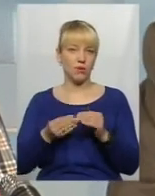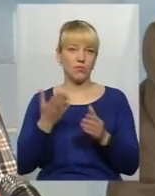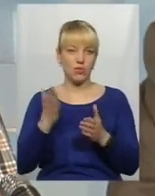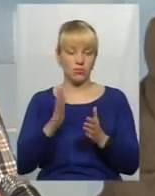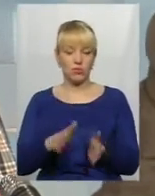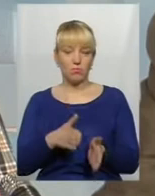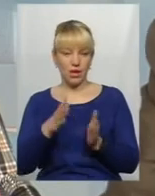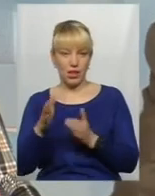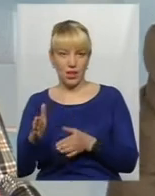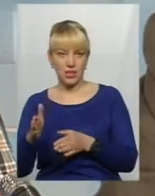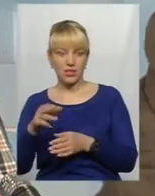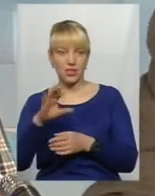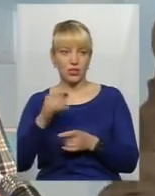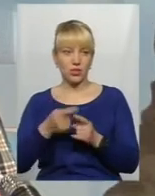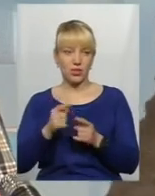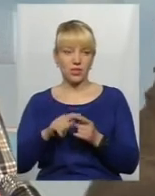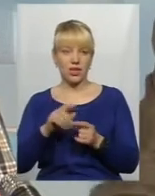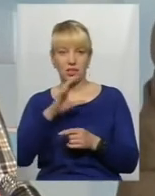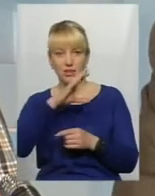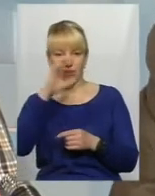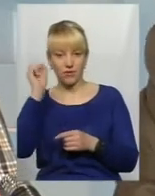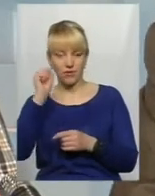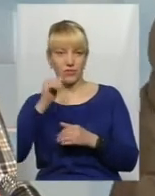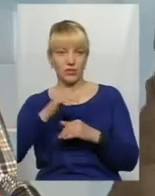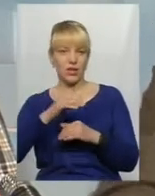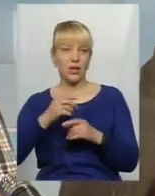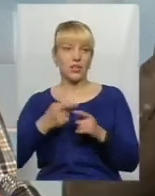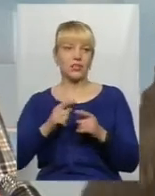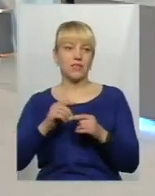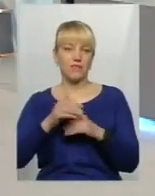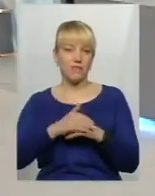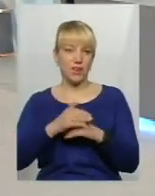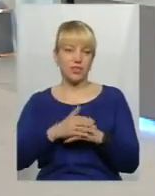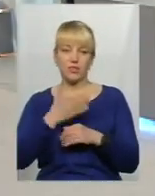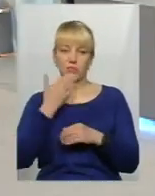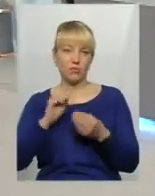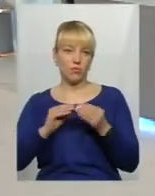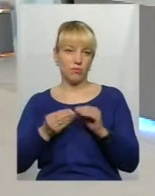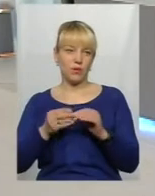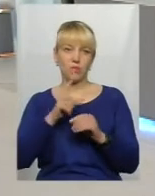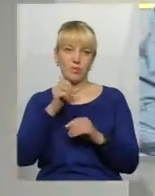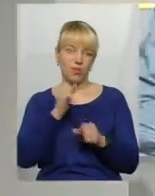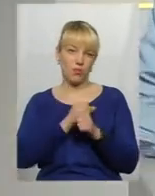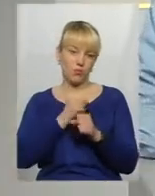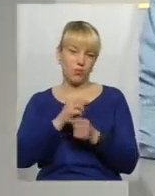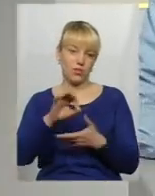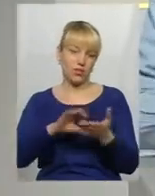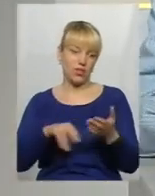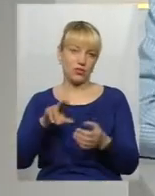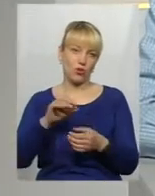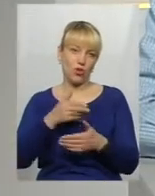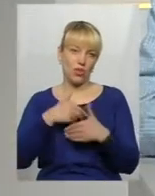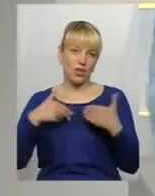перенесений. Це ж ніч, це ж вечір, це ж ніч. Немає ніяких проблем. З роботи одразу доносить. Пане Юрій, щось ще